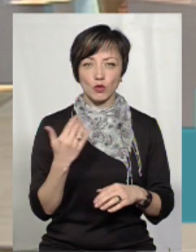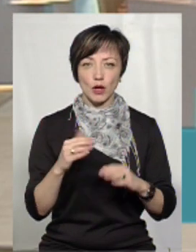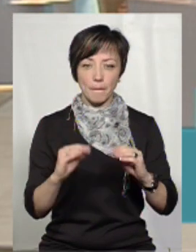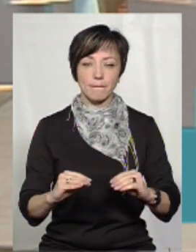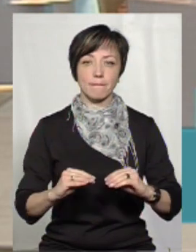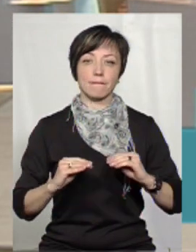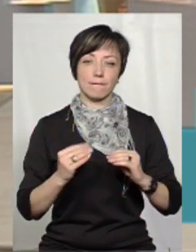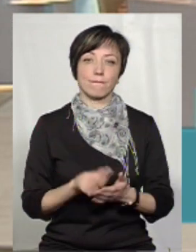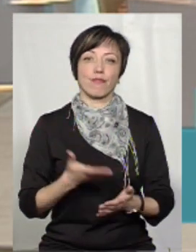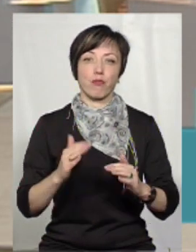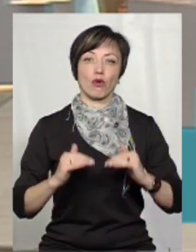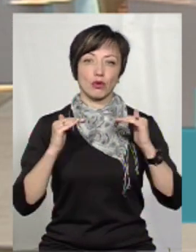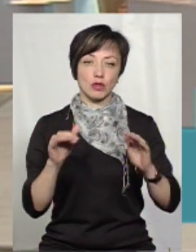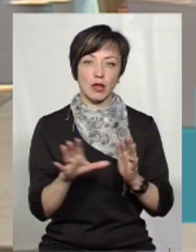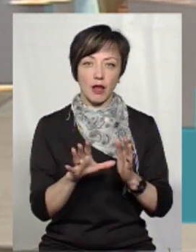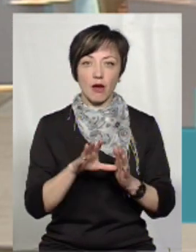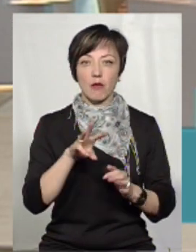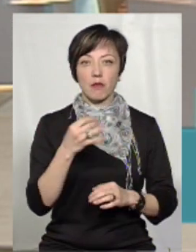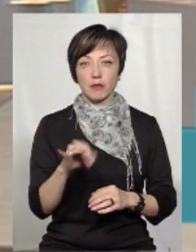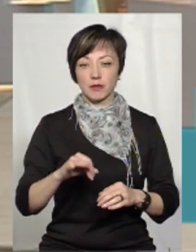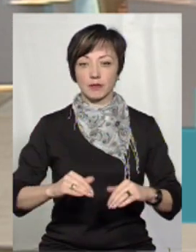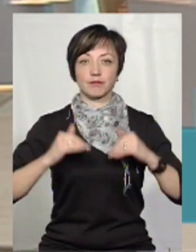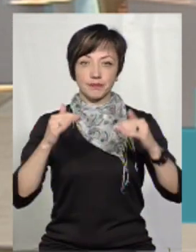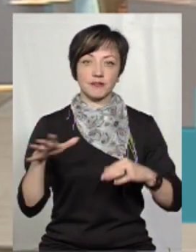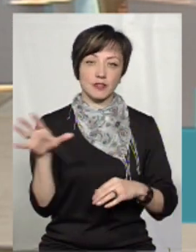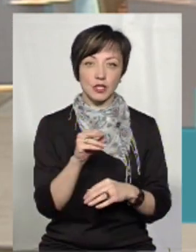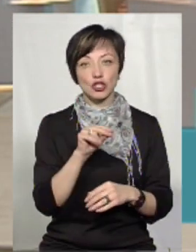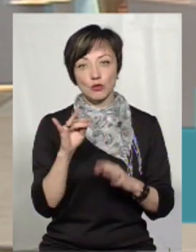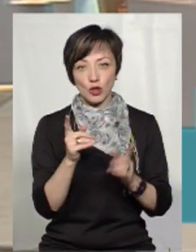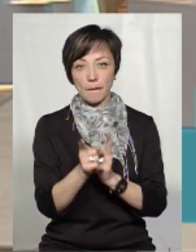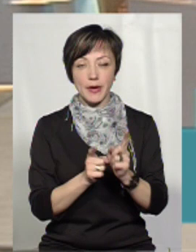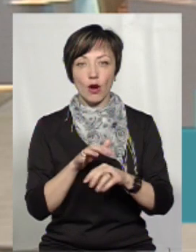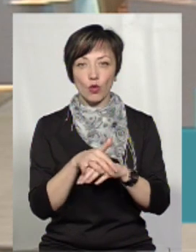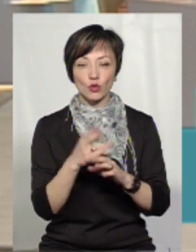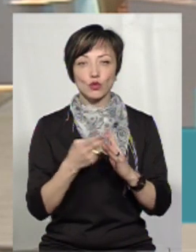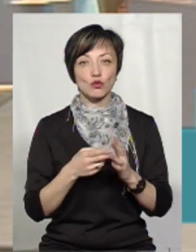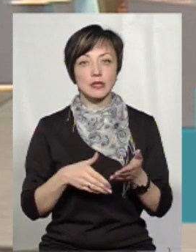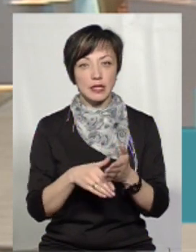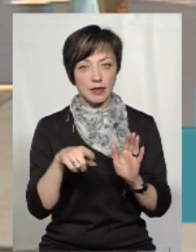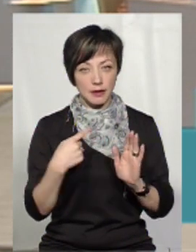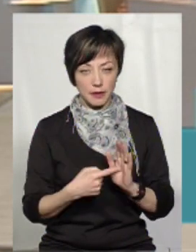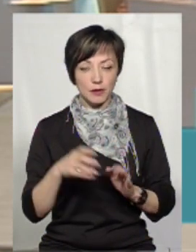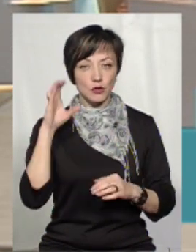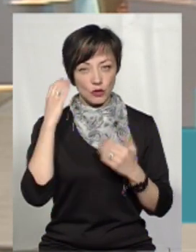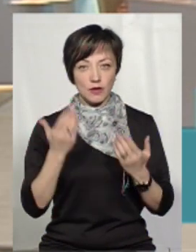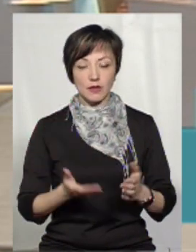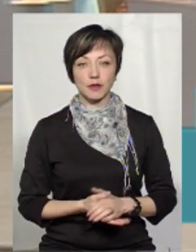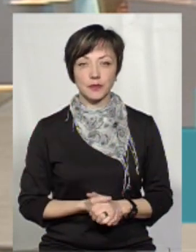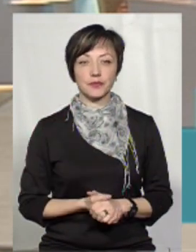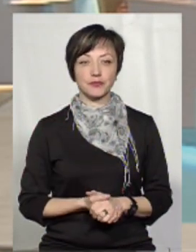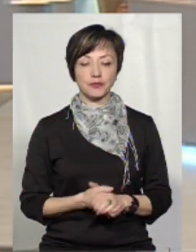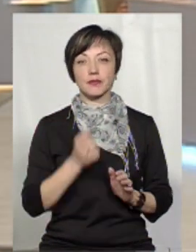подорожчова енергія, в травні дорожає все. Чи буде перерахунок субсидії? Ми почули вас.